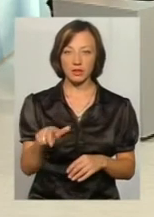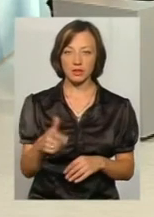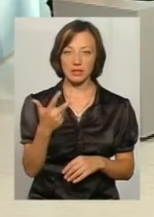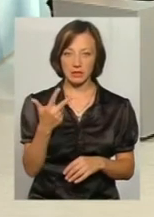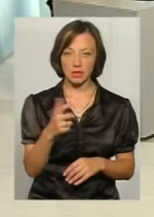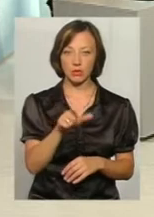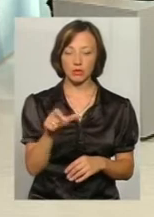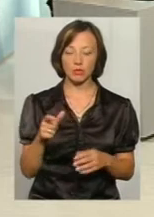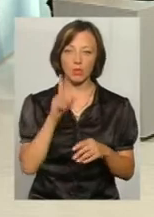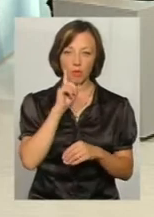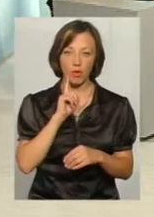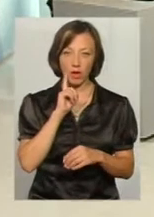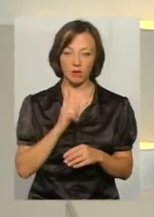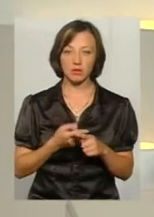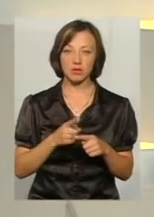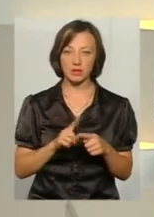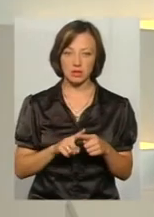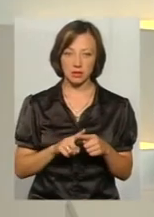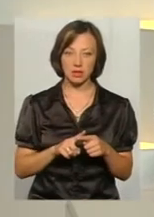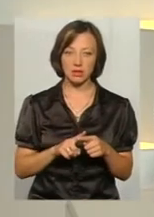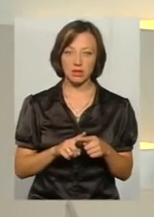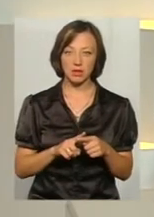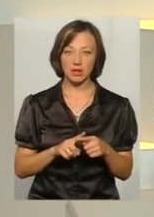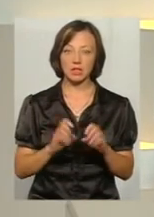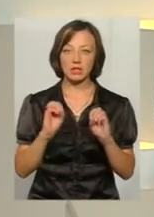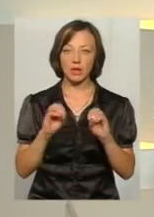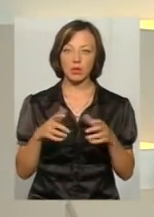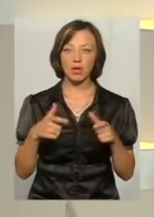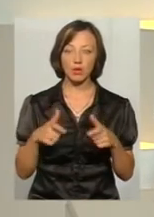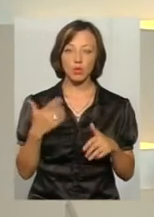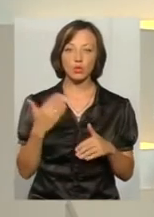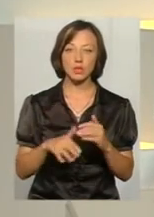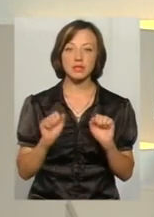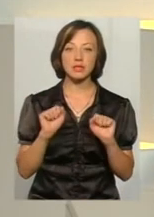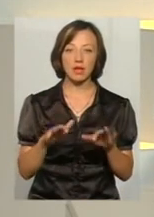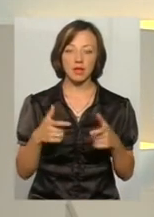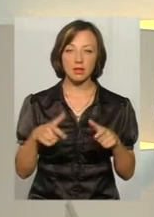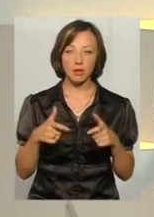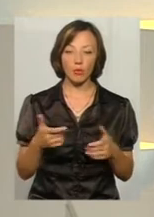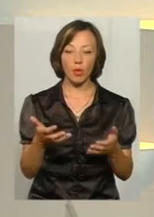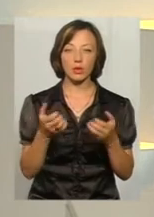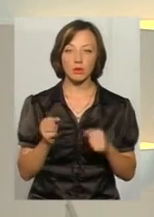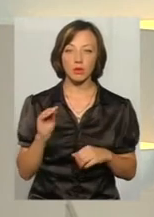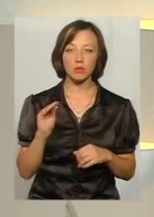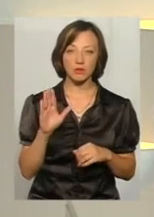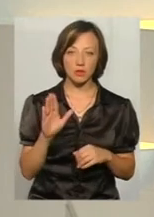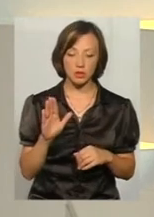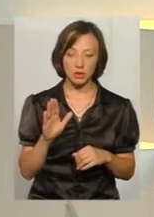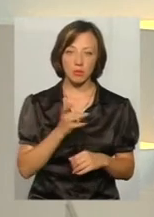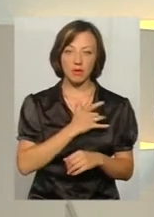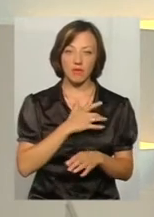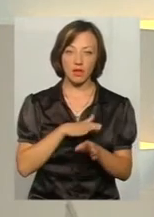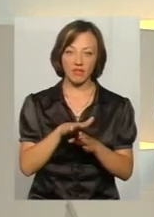особи, так? Три особи, так. Вони, ви зазначили, що вони здають іспит. Вони вже здали іспити, вони вже отримали посвідчення приватних